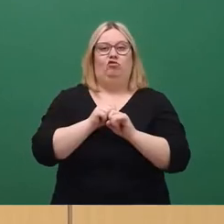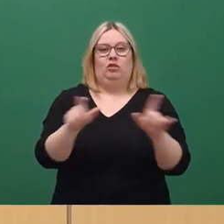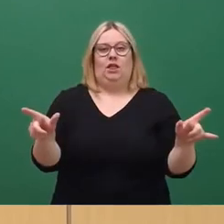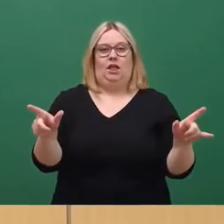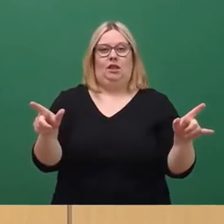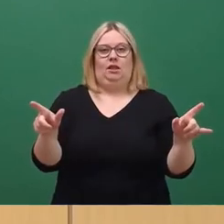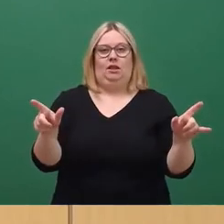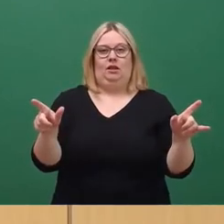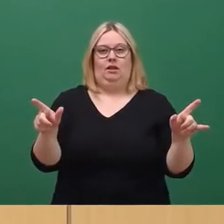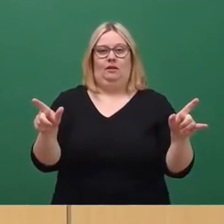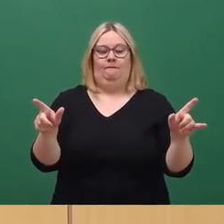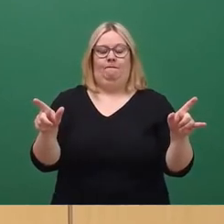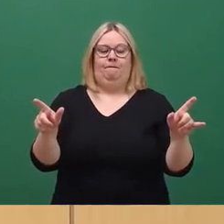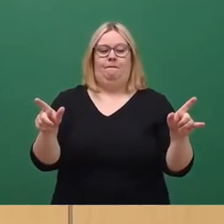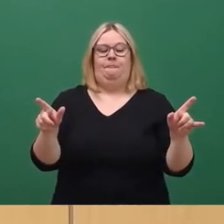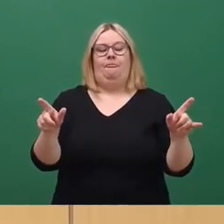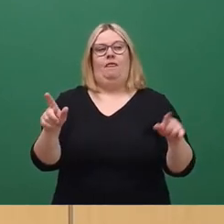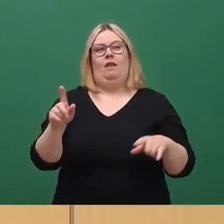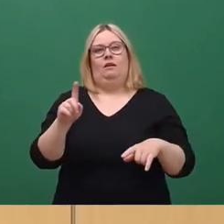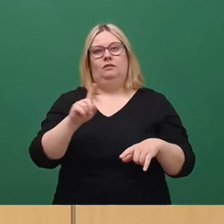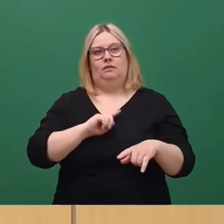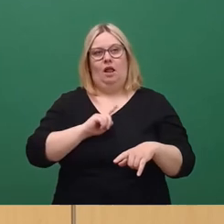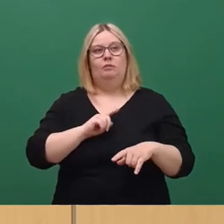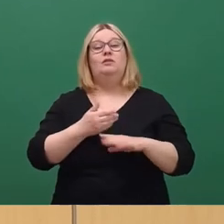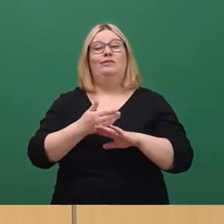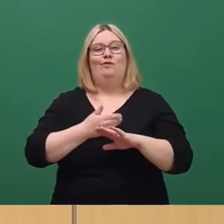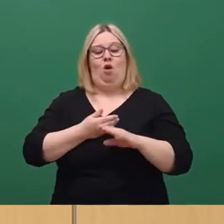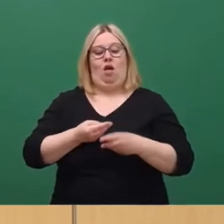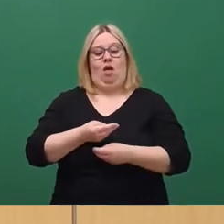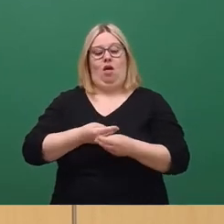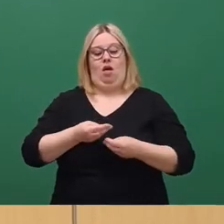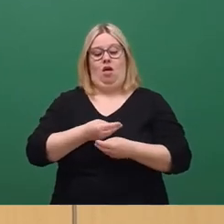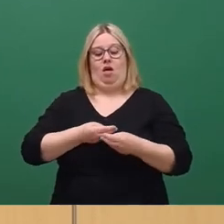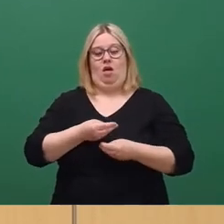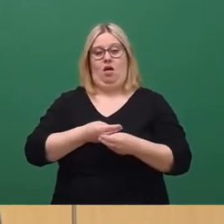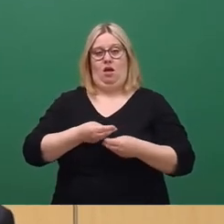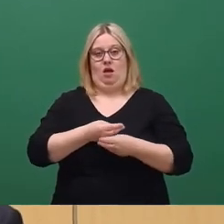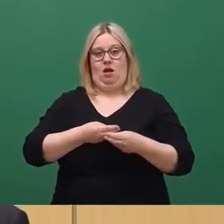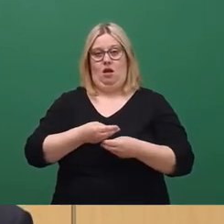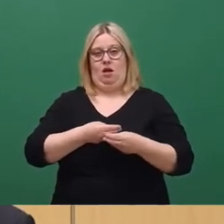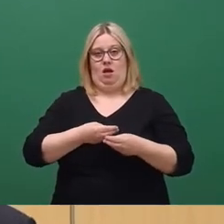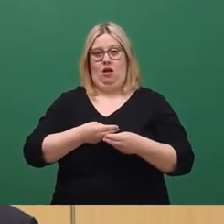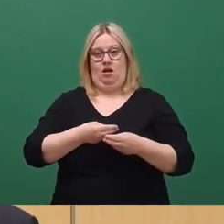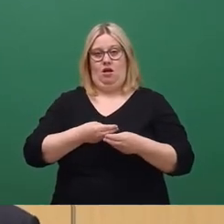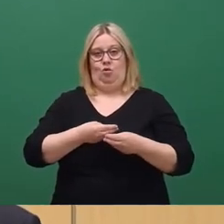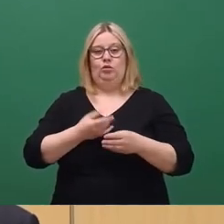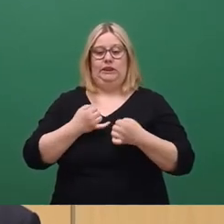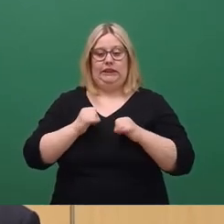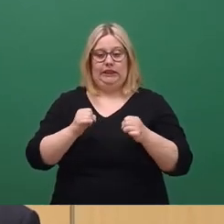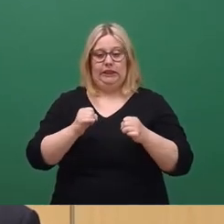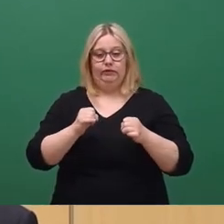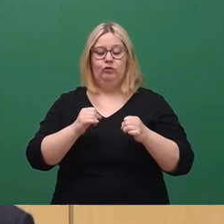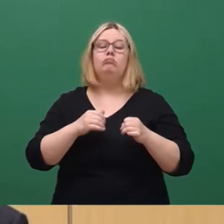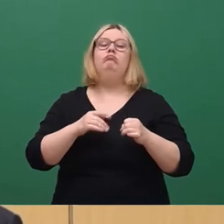welches ich mit Vertreterinnen aus Ihrer Mitte vorab diskutiert habe, welches die Vertreterinnen initiiert haben und dafür gilt mein ganz